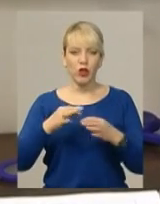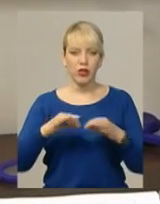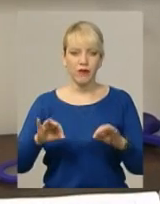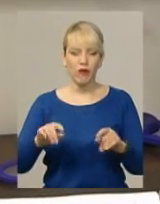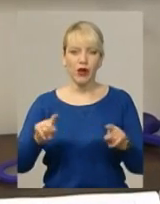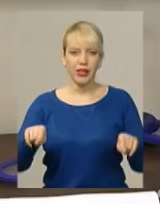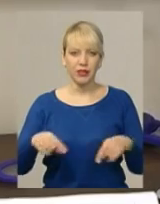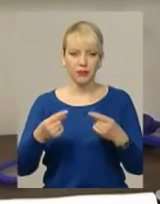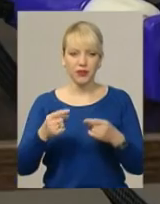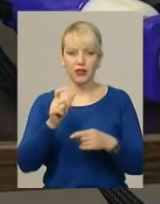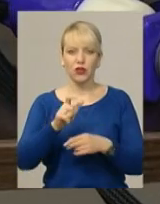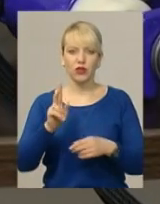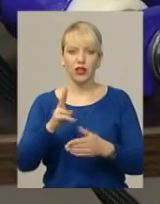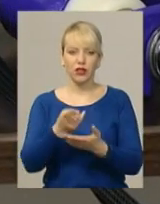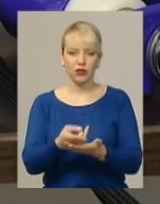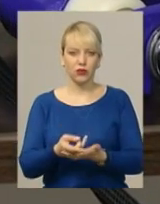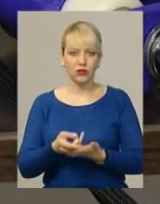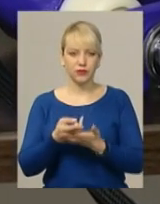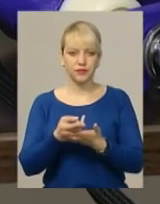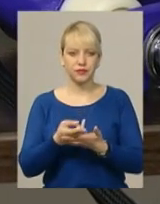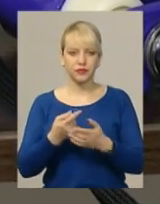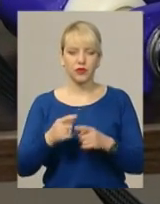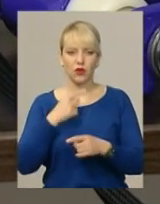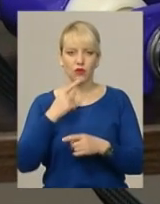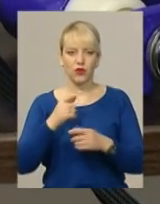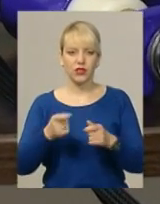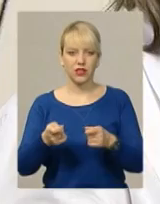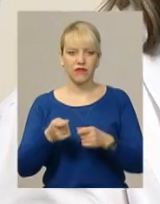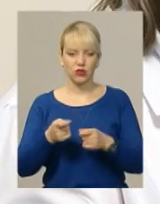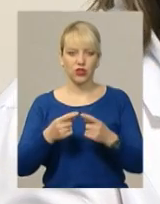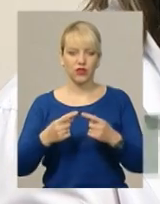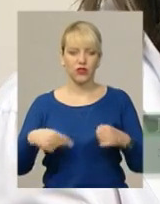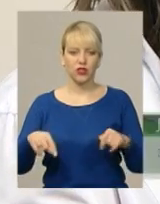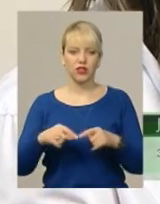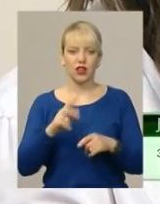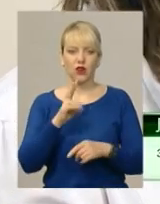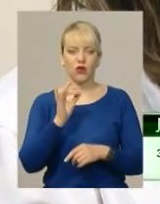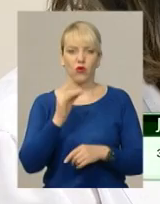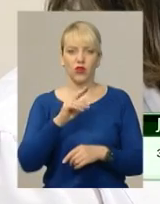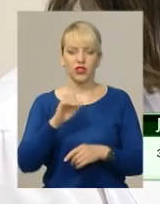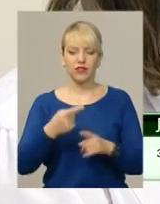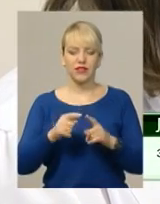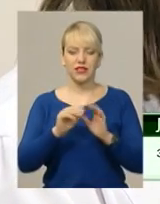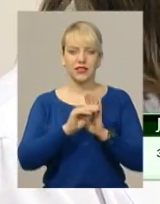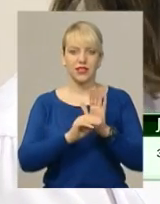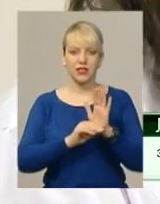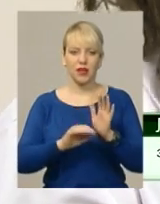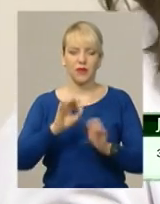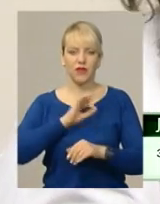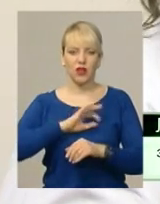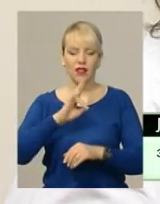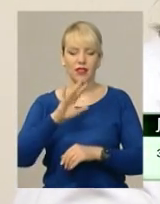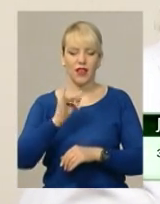ноги хворих прикутих до ліжка, каже завідувачка відділенням фізіотерапії Леся Корчик. У цій системі використовується нейро